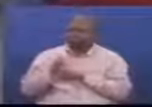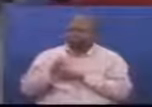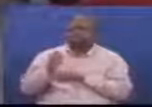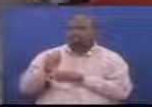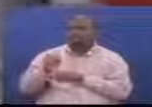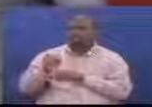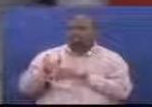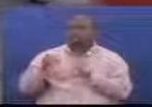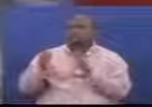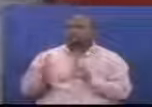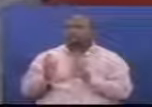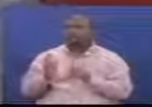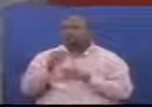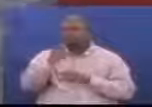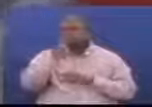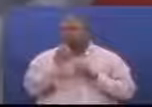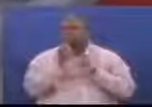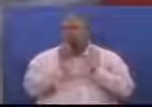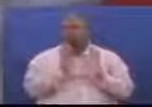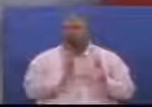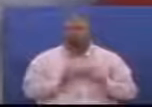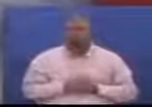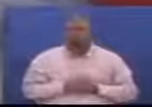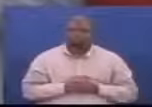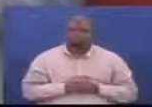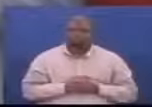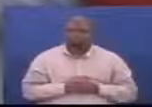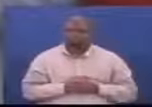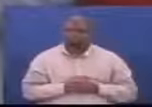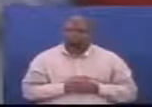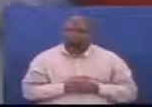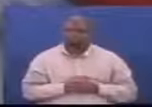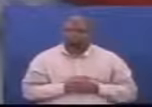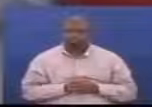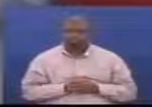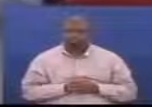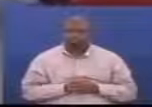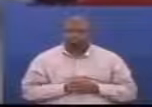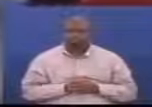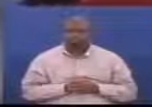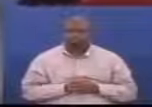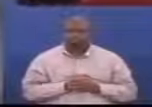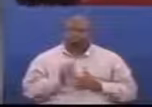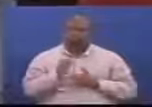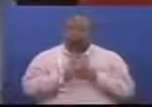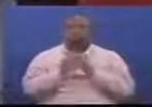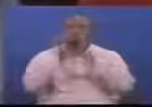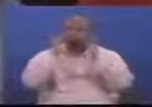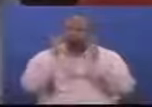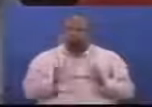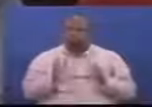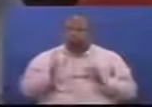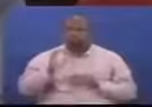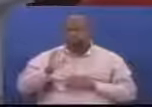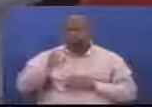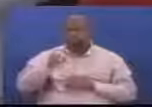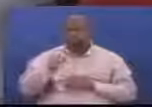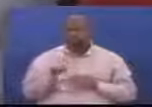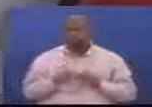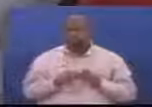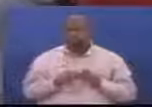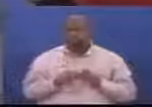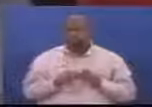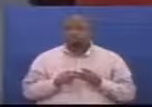of the Islam Alisema hivi Na mnuku Katibu mkuwa chamachetu Jambo